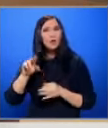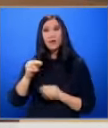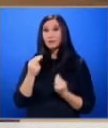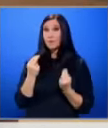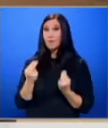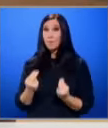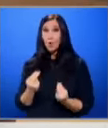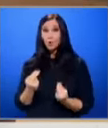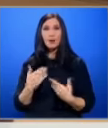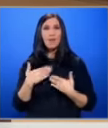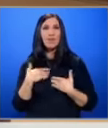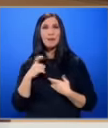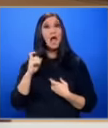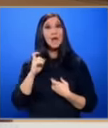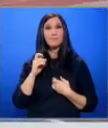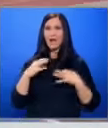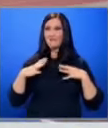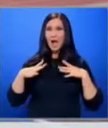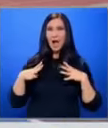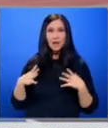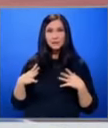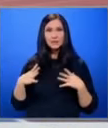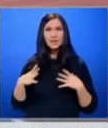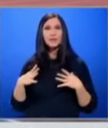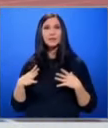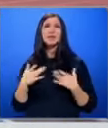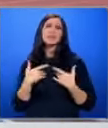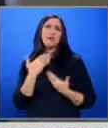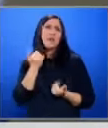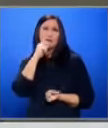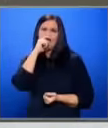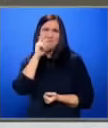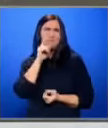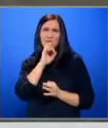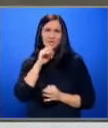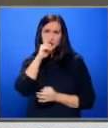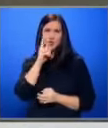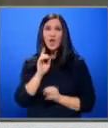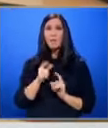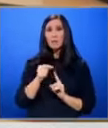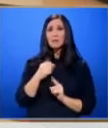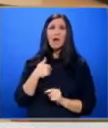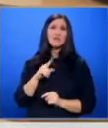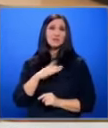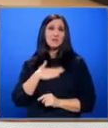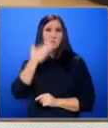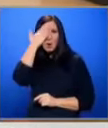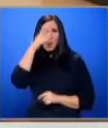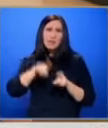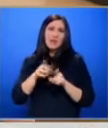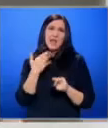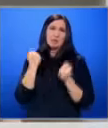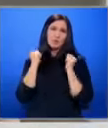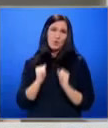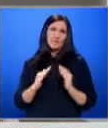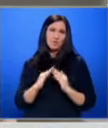-добре Да има крипна вакансия Да се обявява За мен няма никакво значение Аз като не съм болен Пак няма да се сидя в къщи